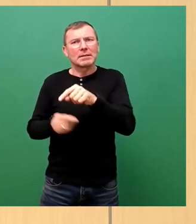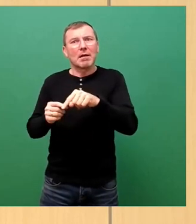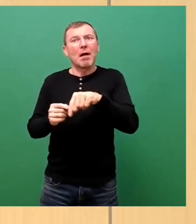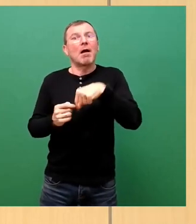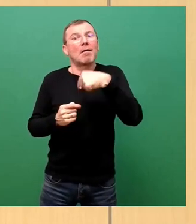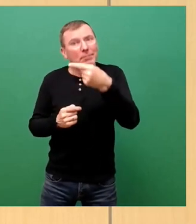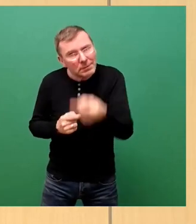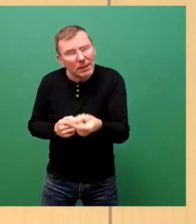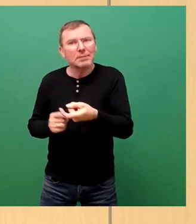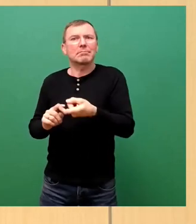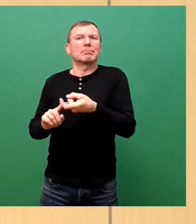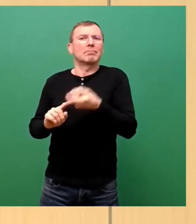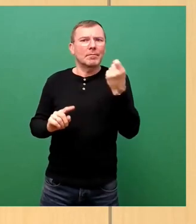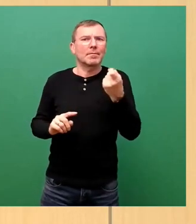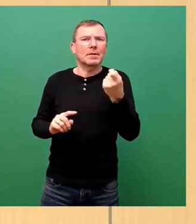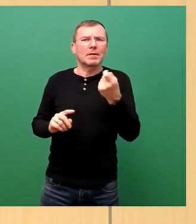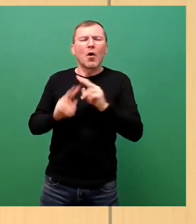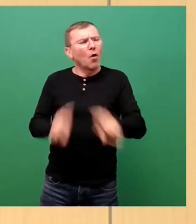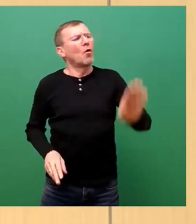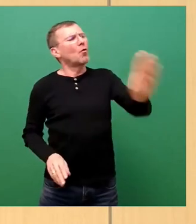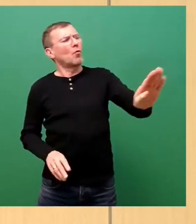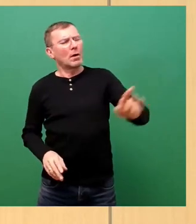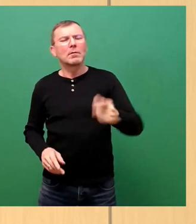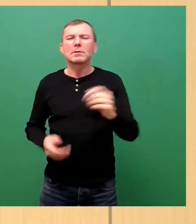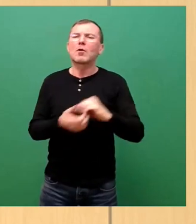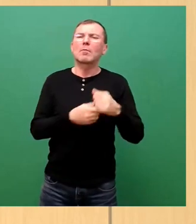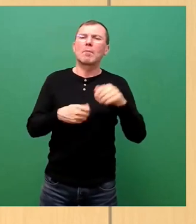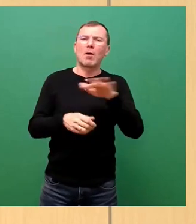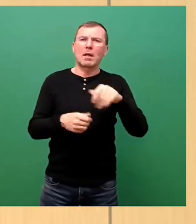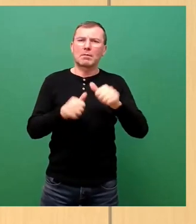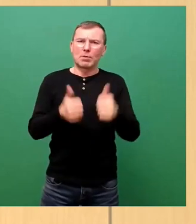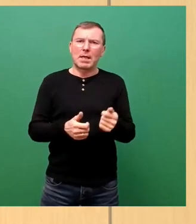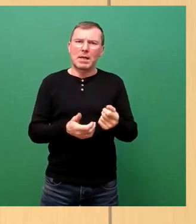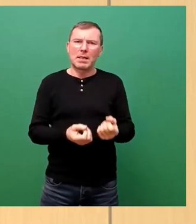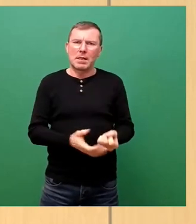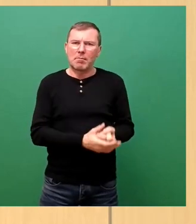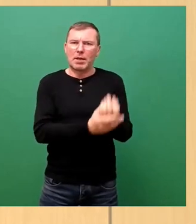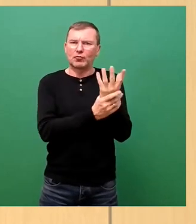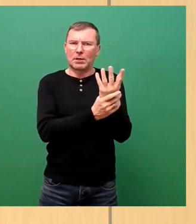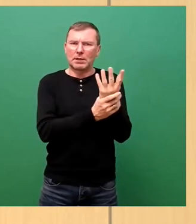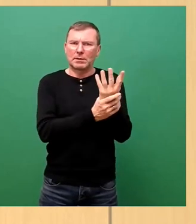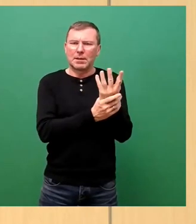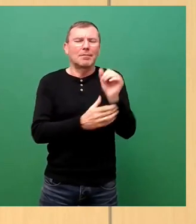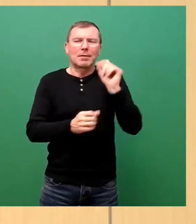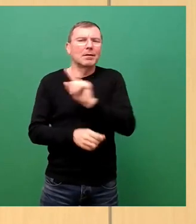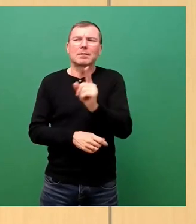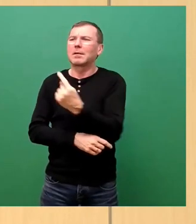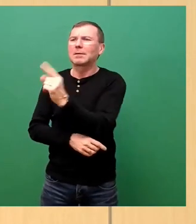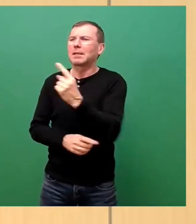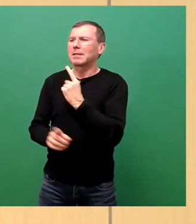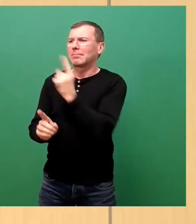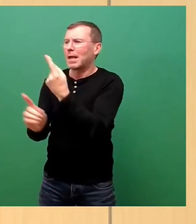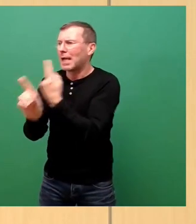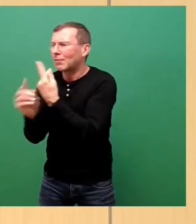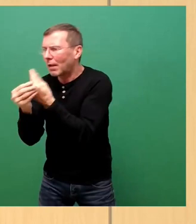daraus ist Ruhe jetzt, daraus ist das kooperative Baulandmodell entstanden, weil wir gesagt haben, wir können nicht mit jedem individuell verhandeln, wir müssen